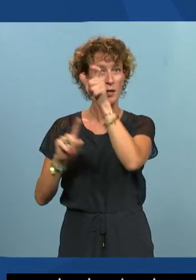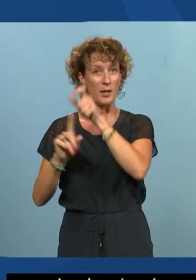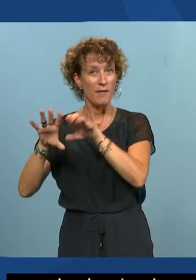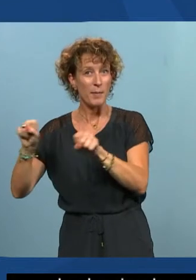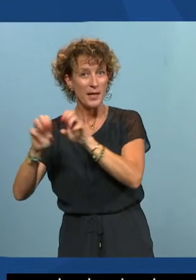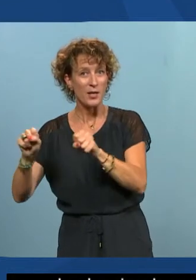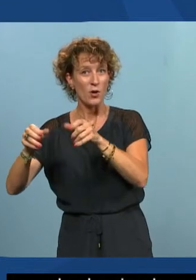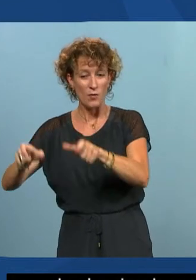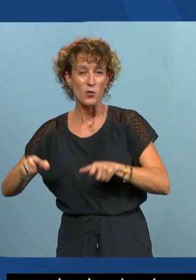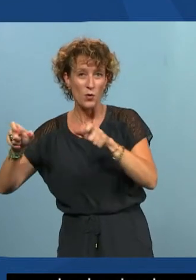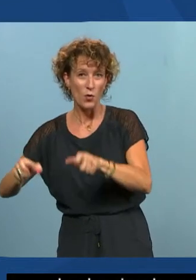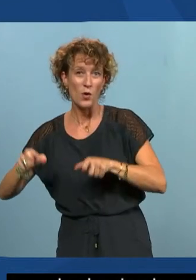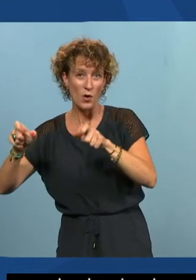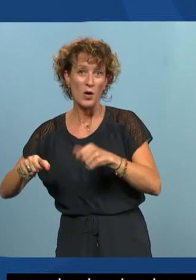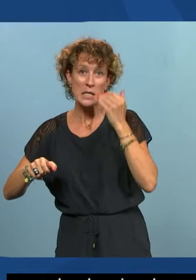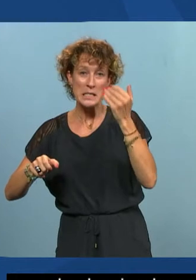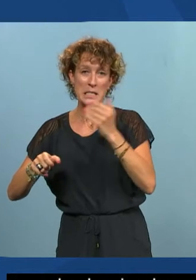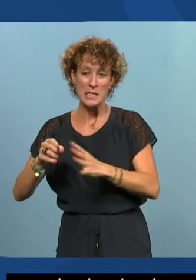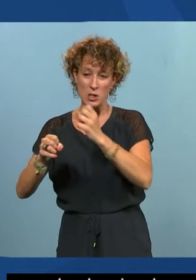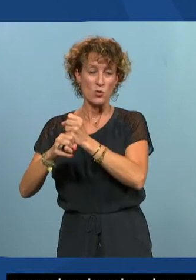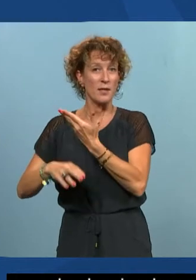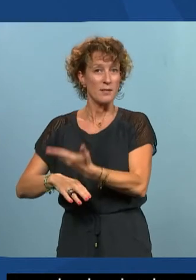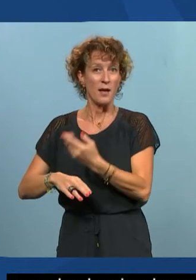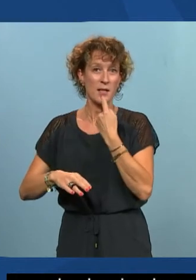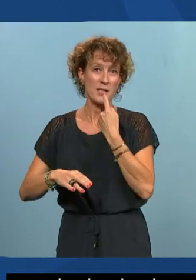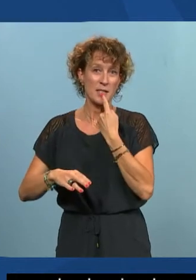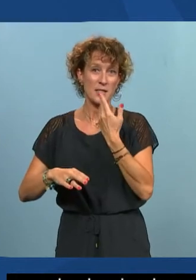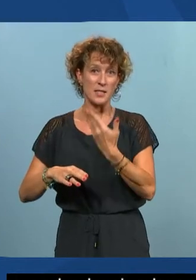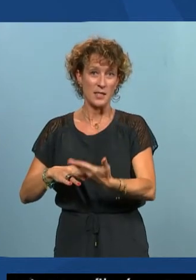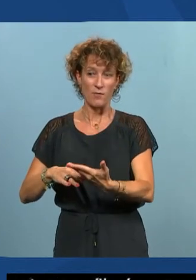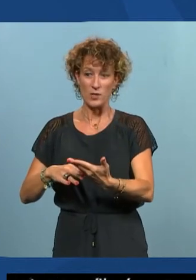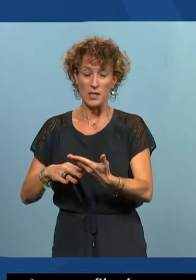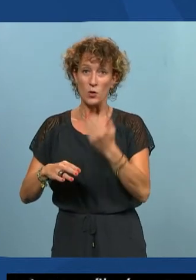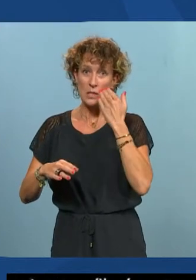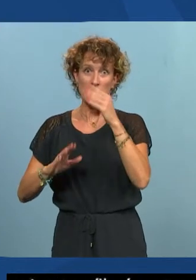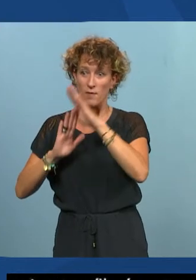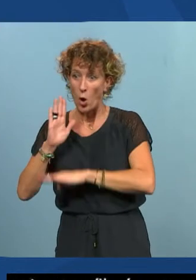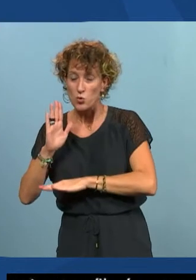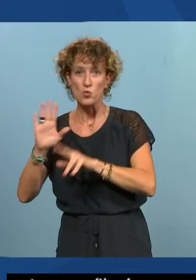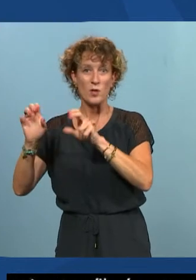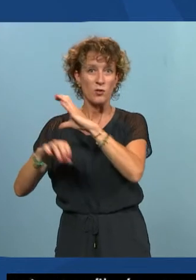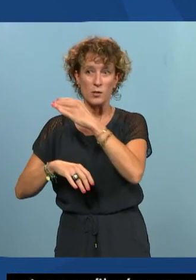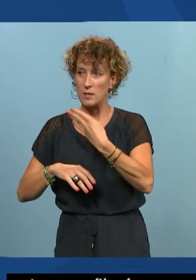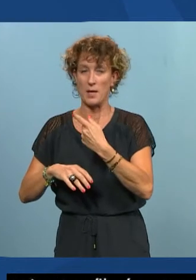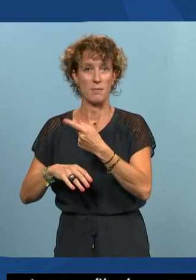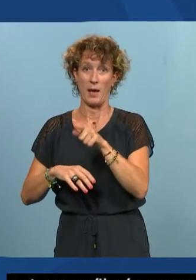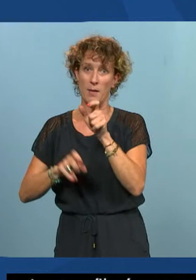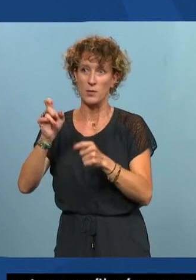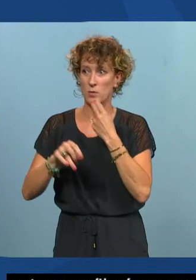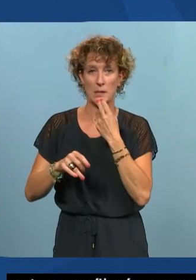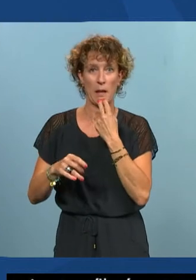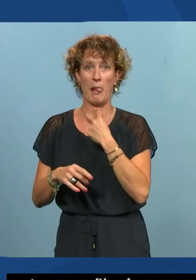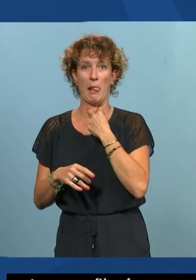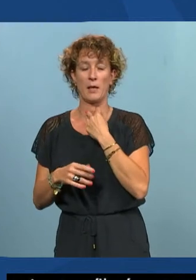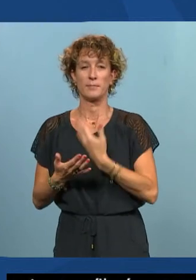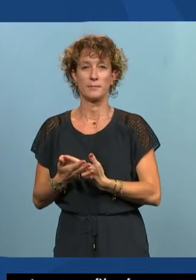je fais un fauteuil qui fait plus de 80 cm de large je vais potentiellement engendrer des problèmes à mes utilisateurs. On a exactement la même